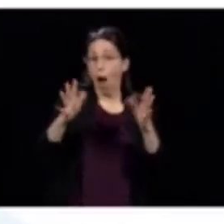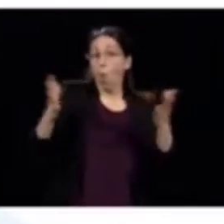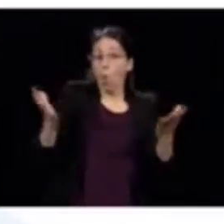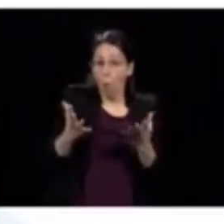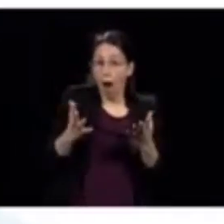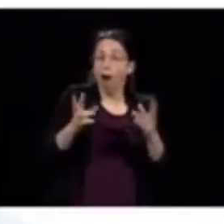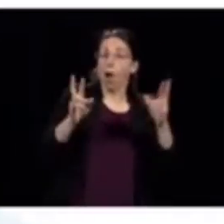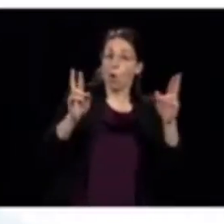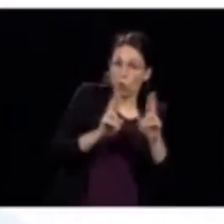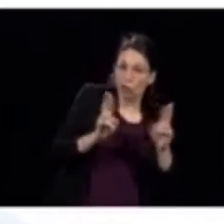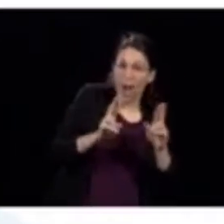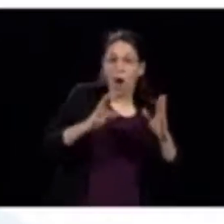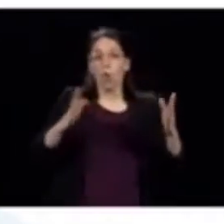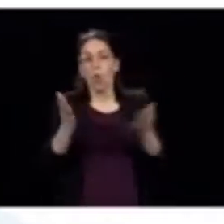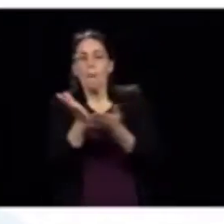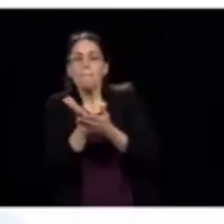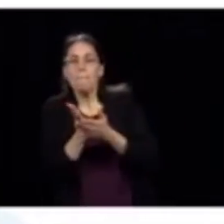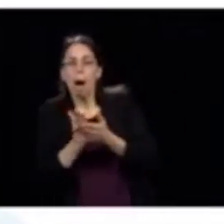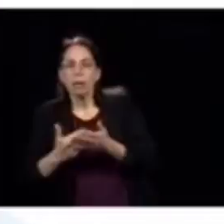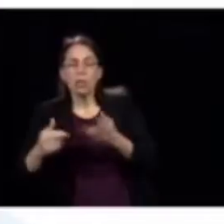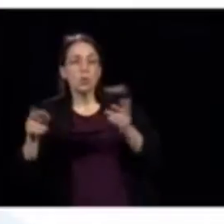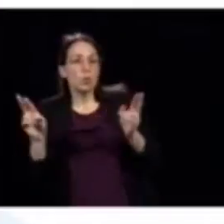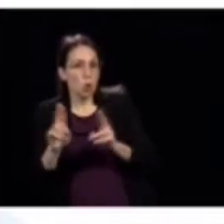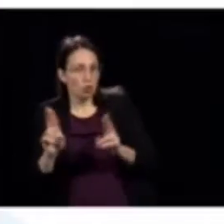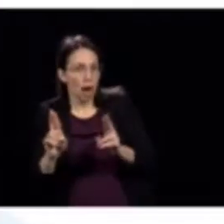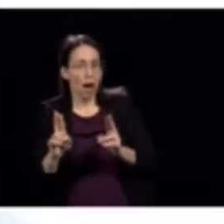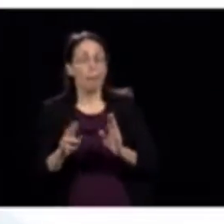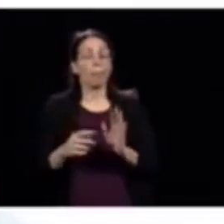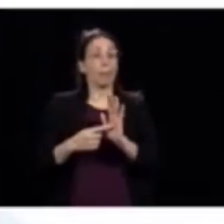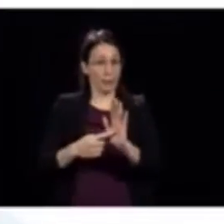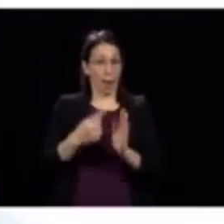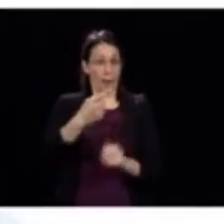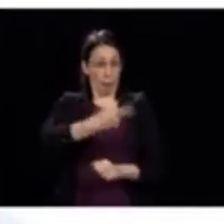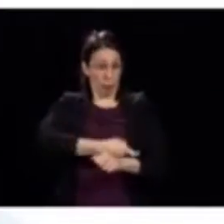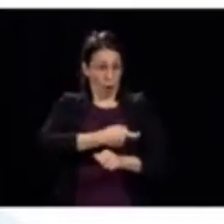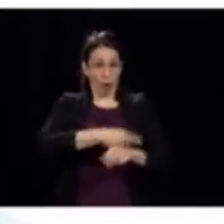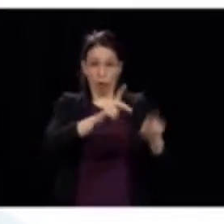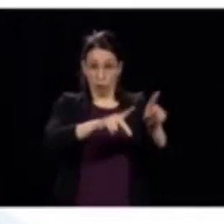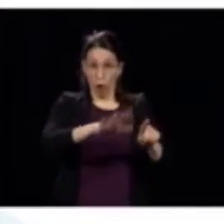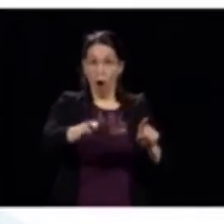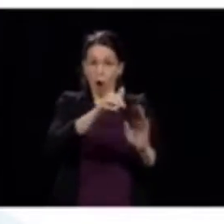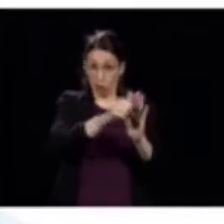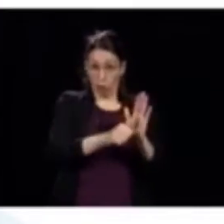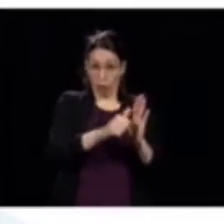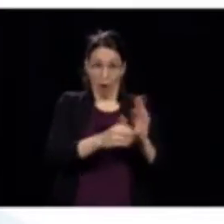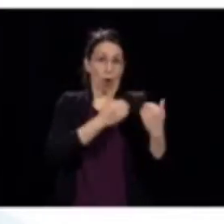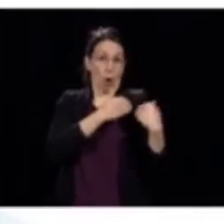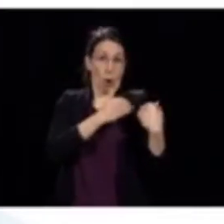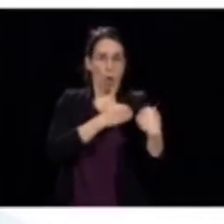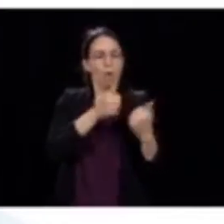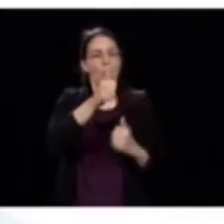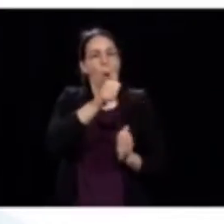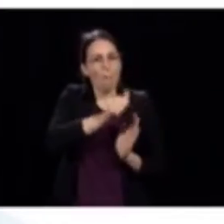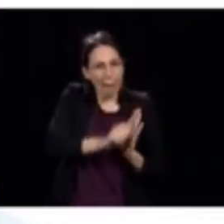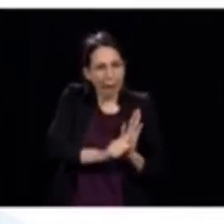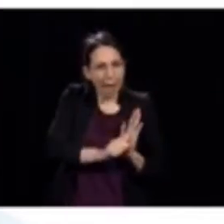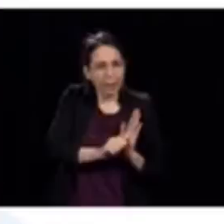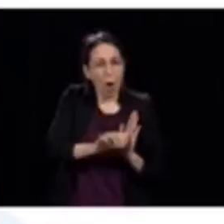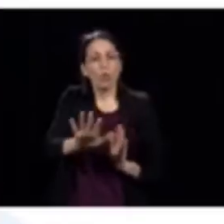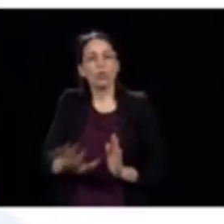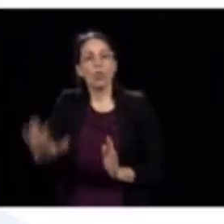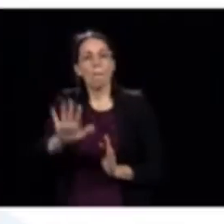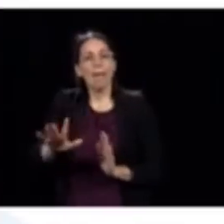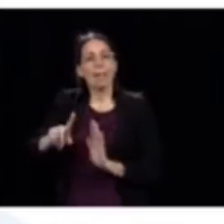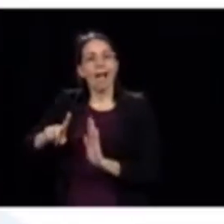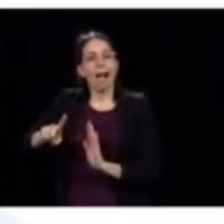doit être urgent ou semi-urgent. Pour eux, là, des médecins, des chirurgiens qui font des opérations en